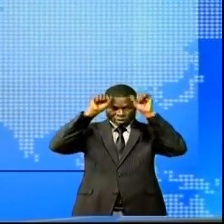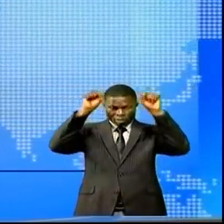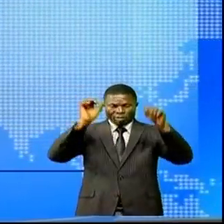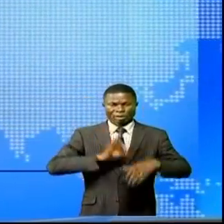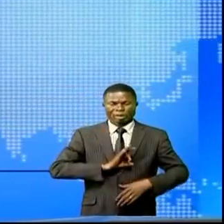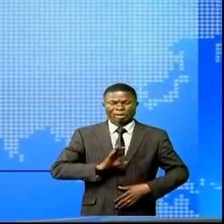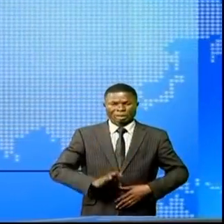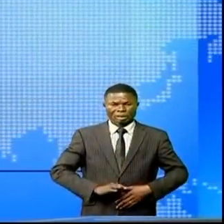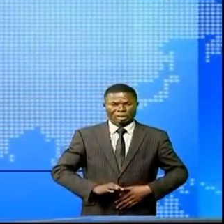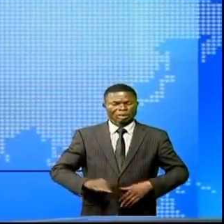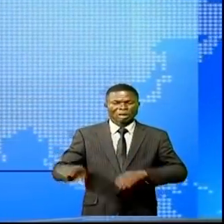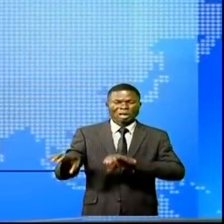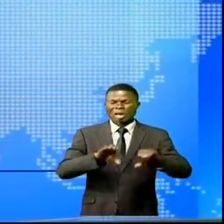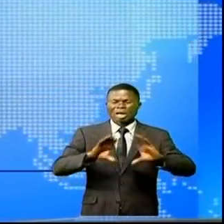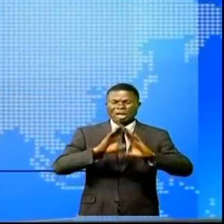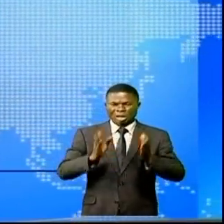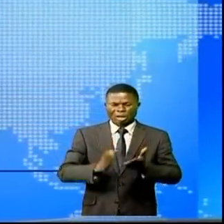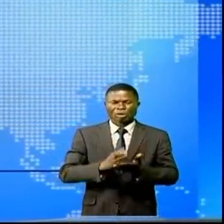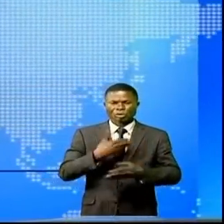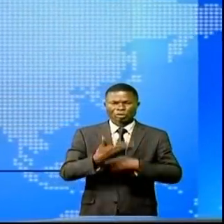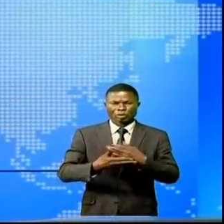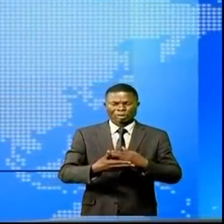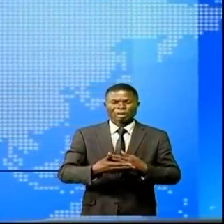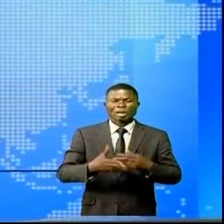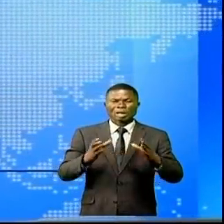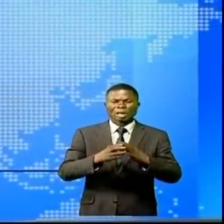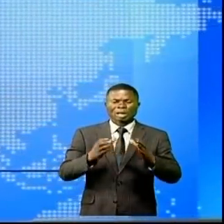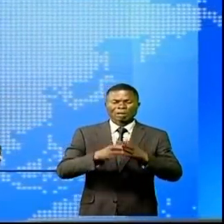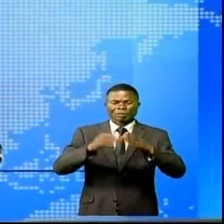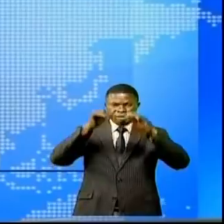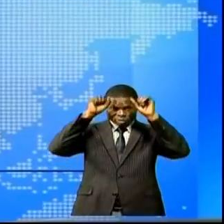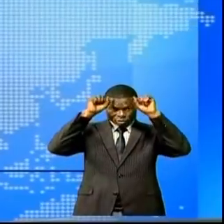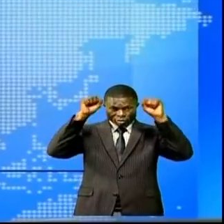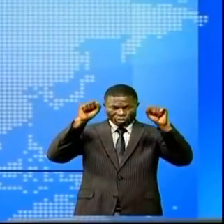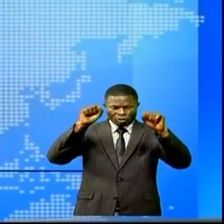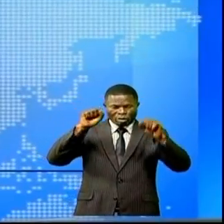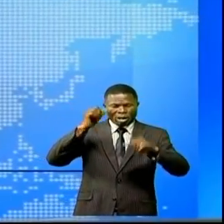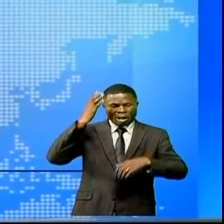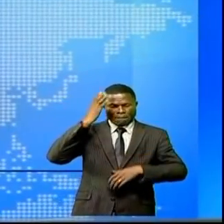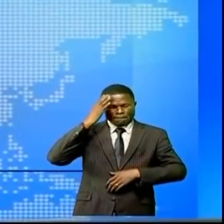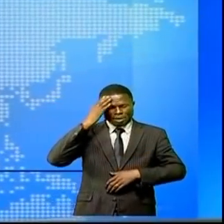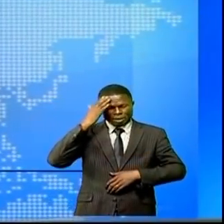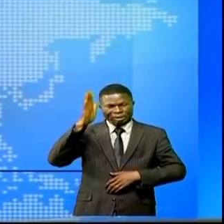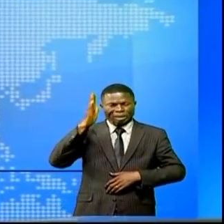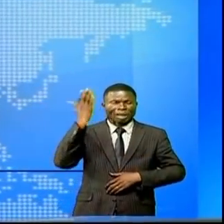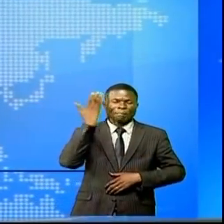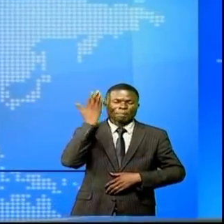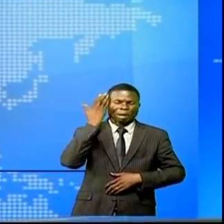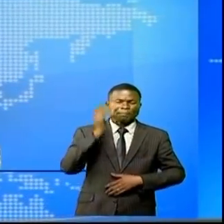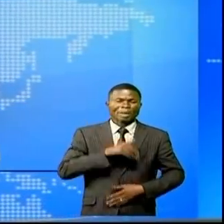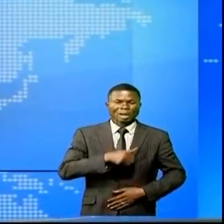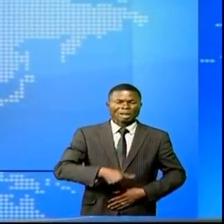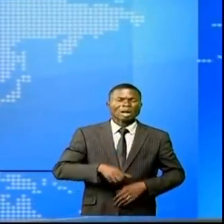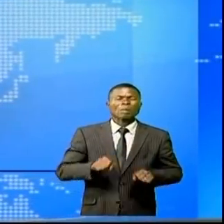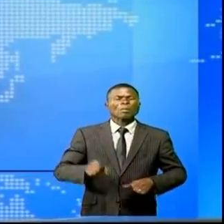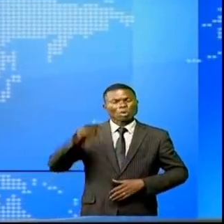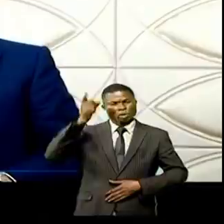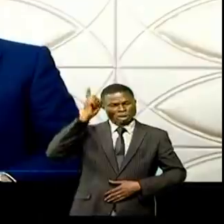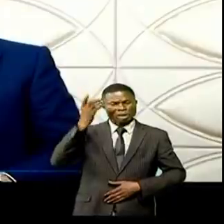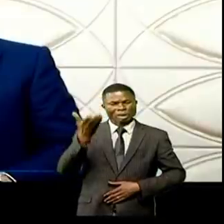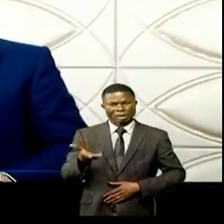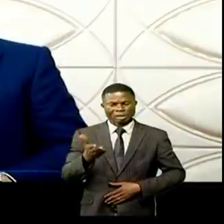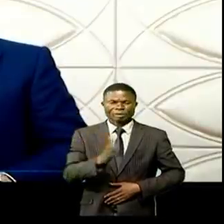Tissékédi, pour toutes les actions menées par le président de la République en mémoire de feu le premier ministre Joseph Kassavoubou.